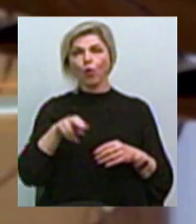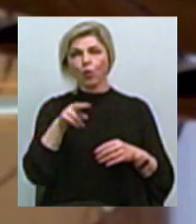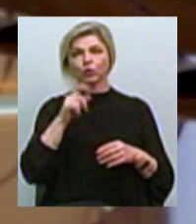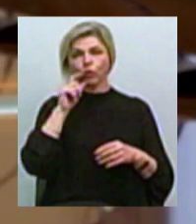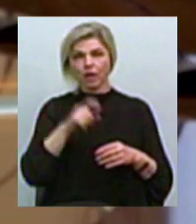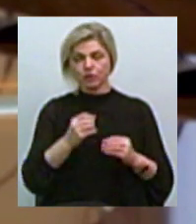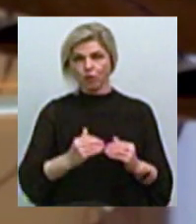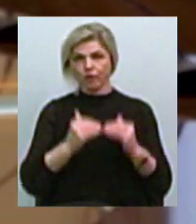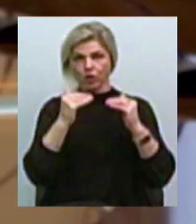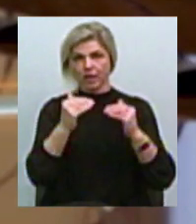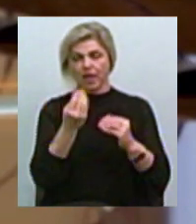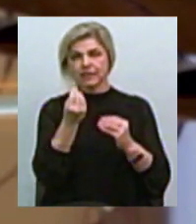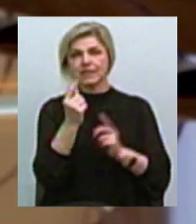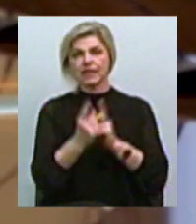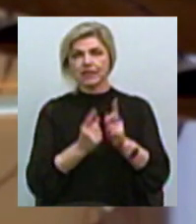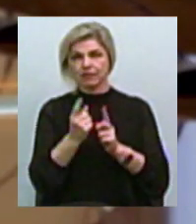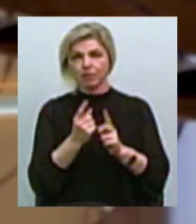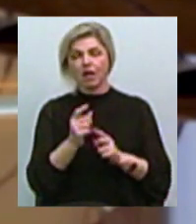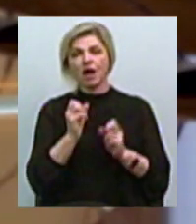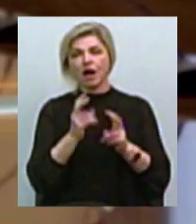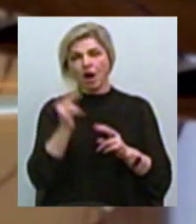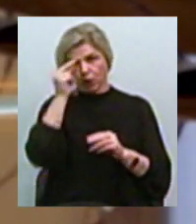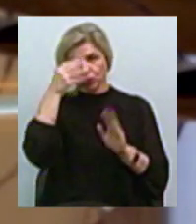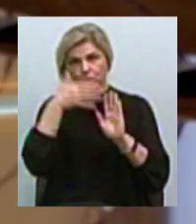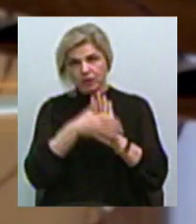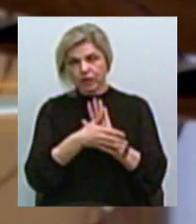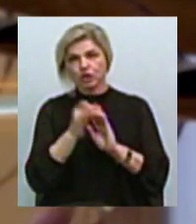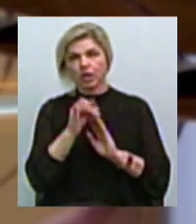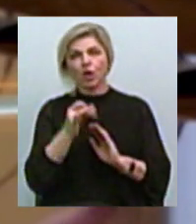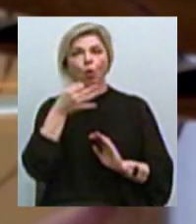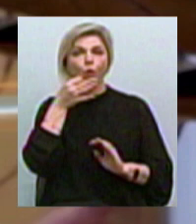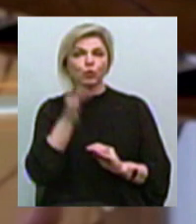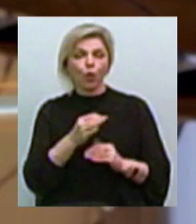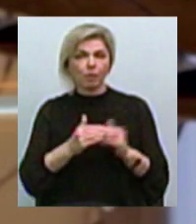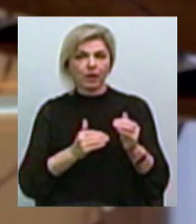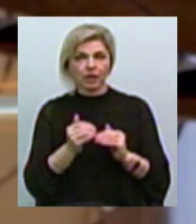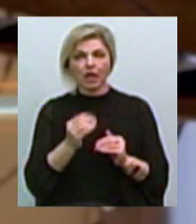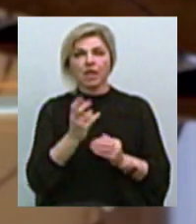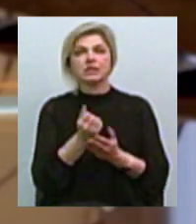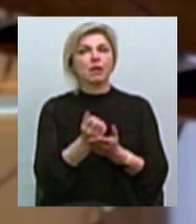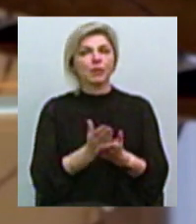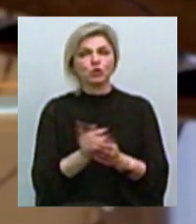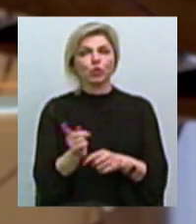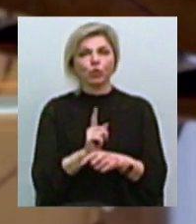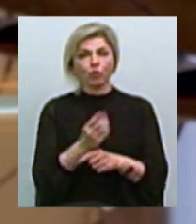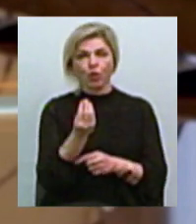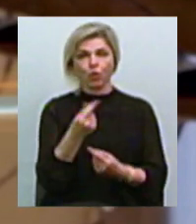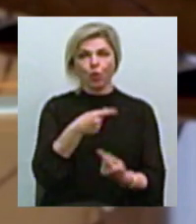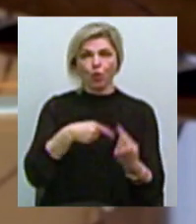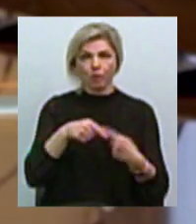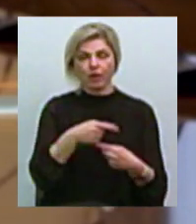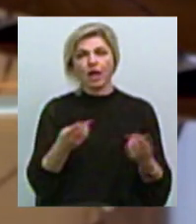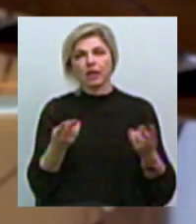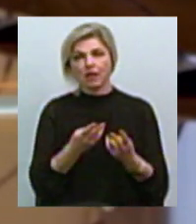Змінюються ціни І як за теоретичними дослідженнями, так і за практичним досвідом Для забезпечення нормального грошового обігу в Україні Потрібні